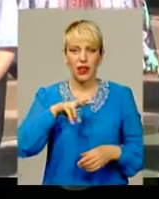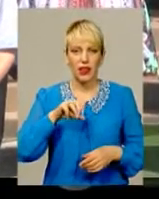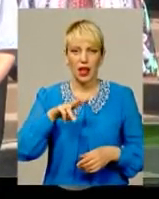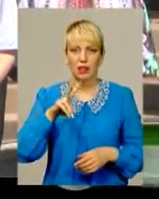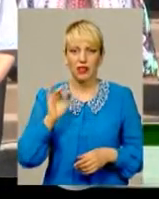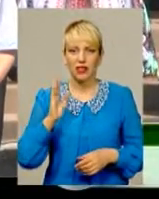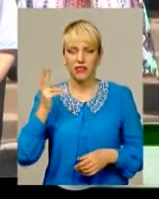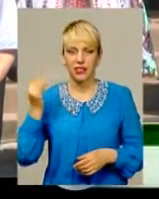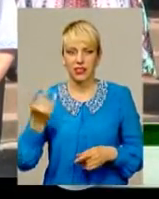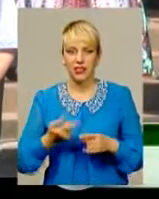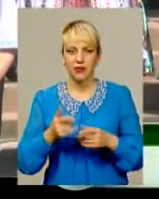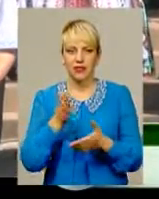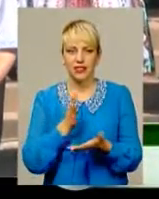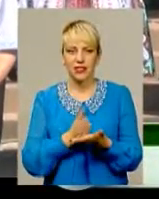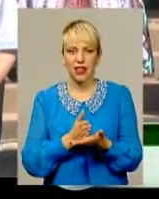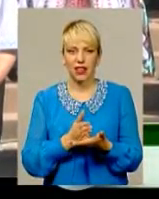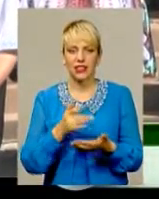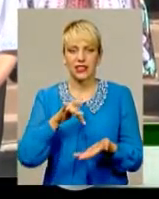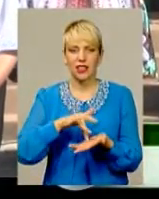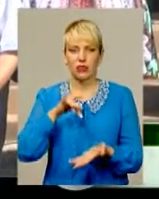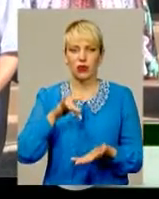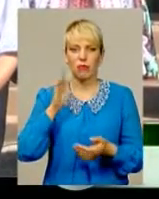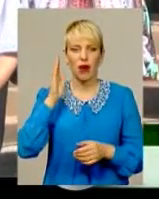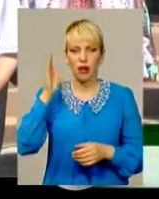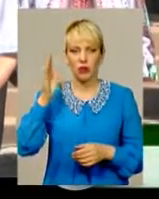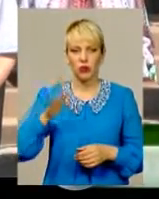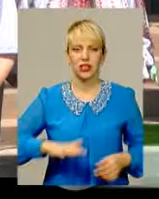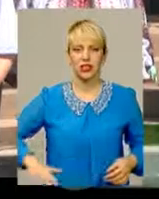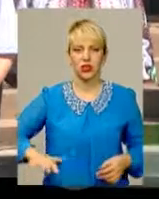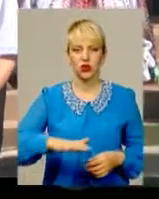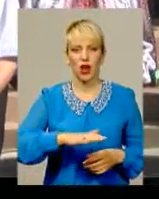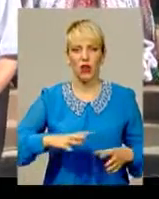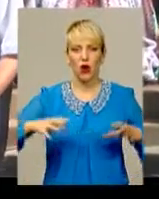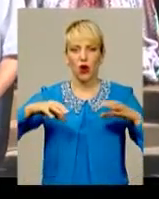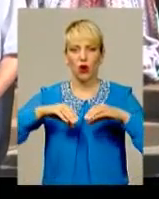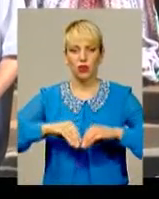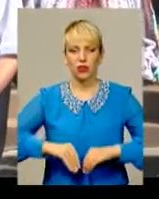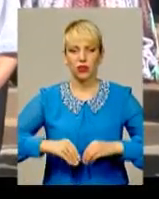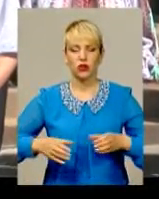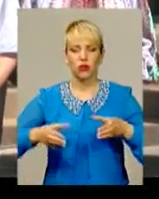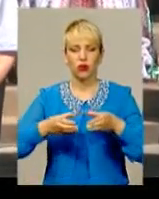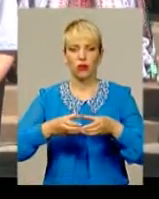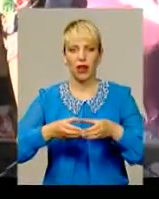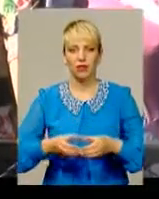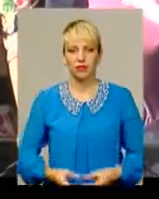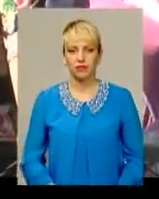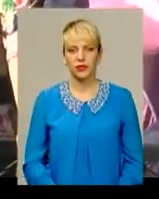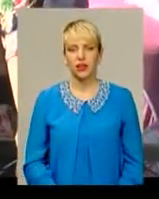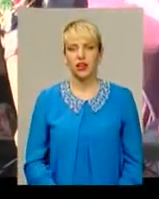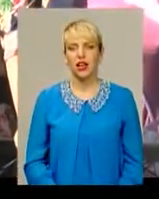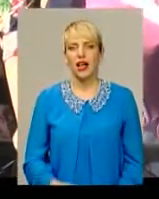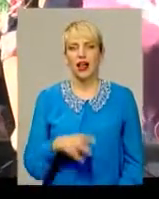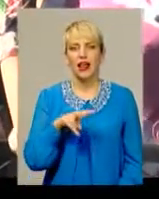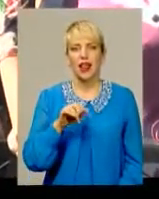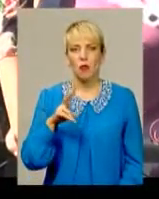вже, можна сказати, так як є, центром майбутньому територіальної об'єднаної громади. До слова,